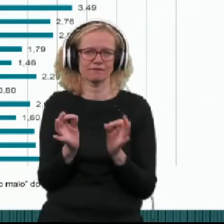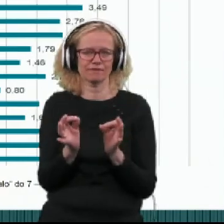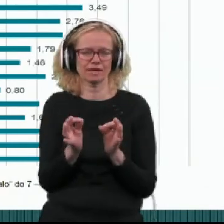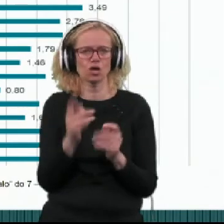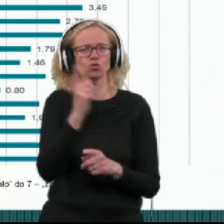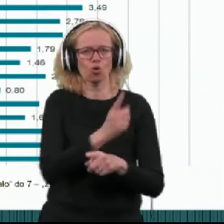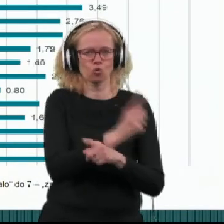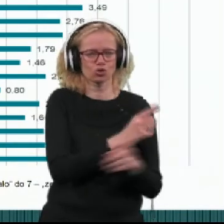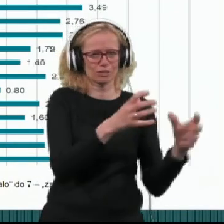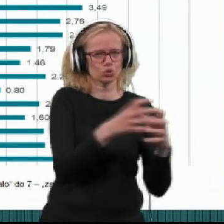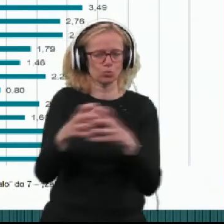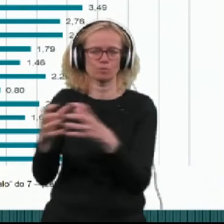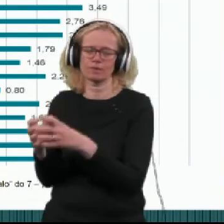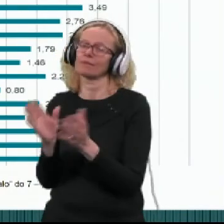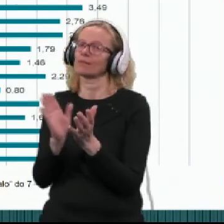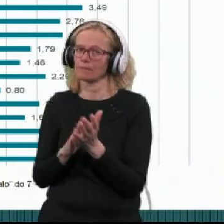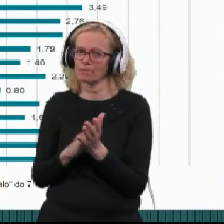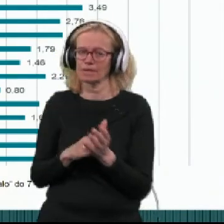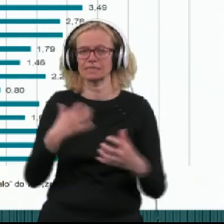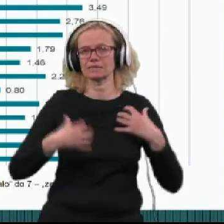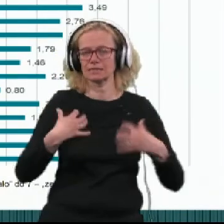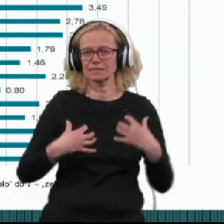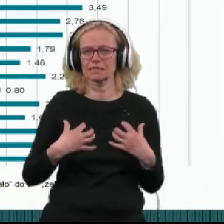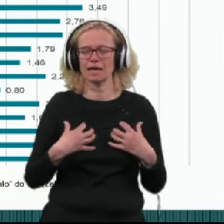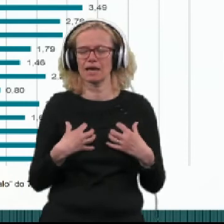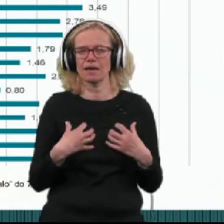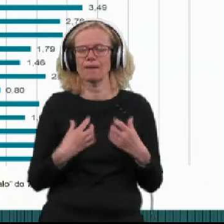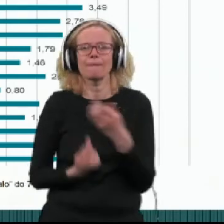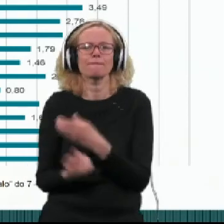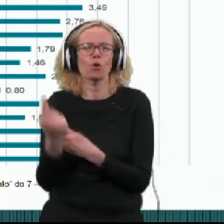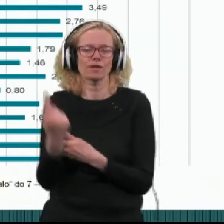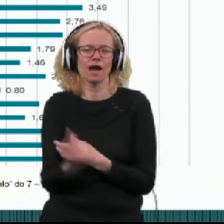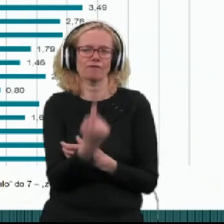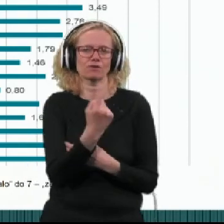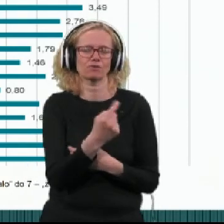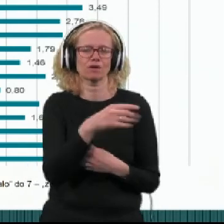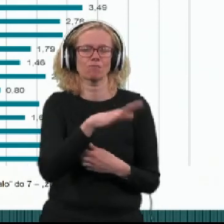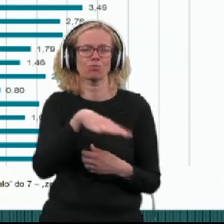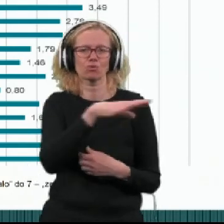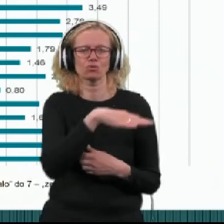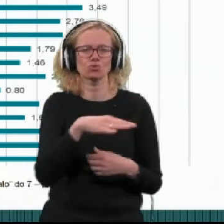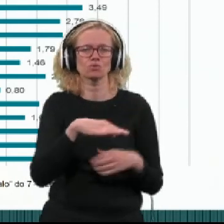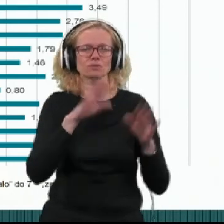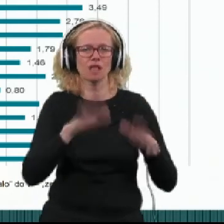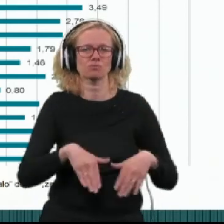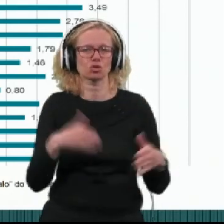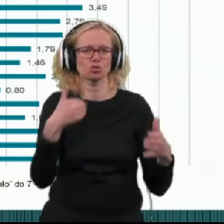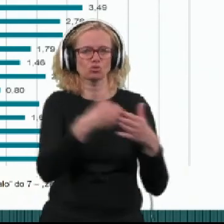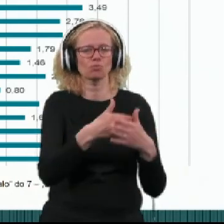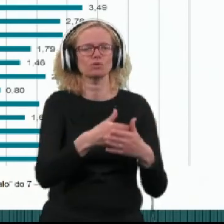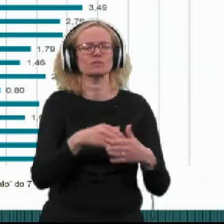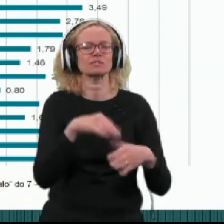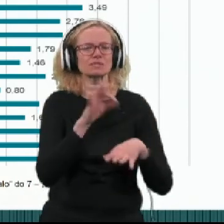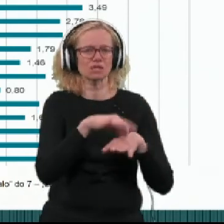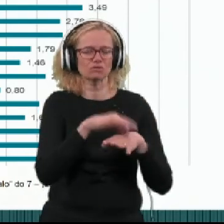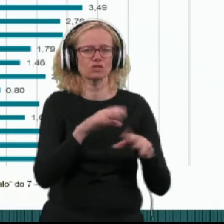skupin. Naprimer, stiske, ki se pojavljajo na področju slabše dostopnosti zdravstvenih